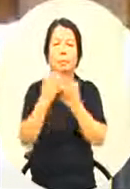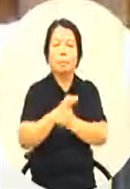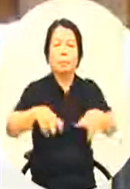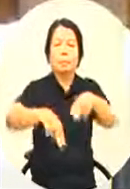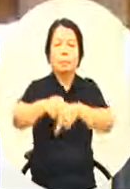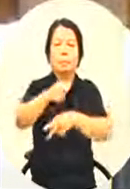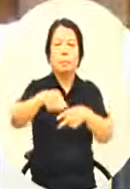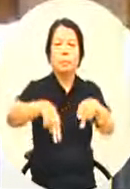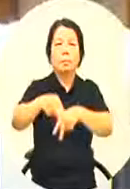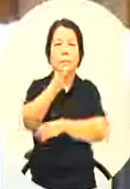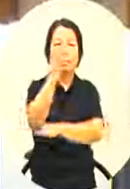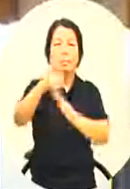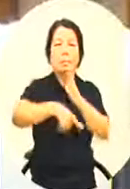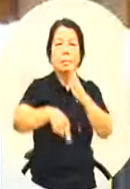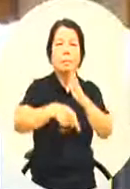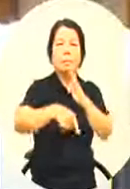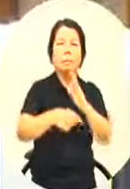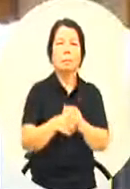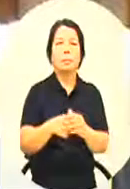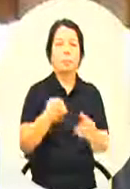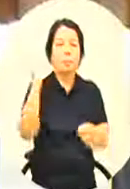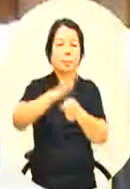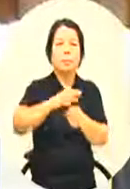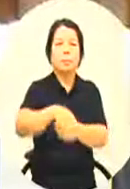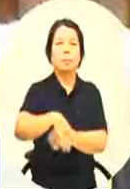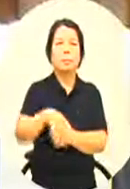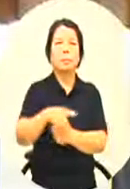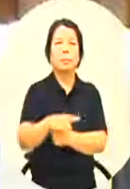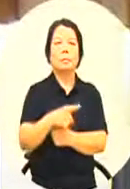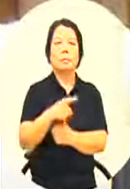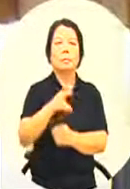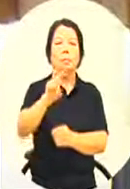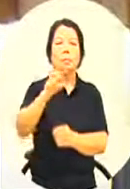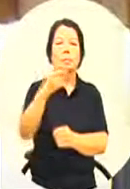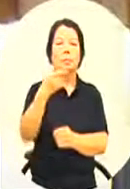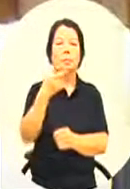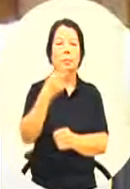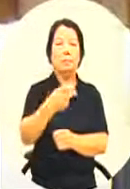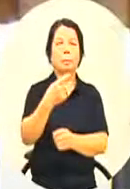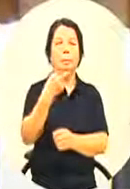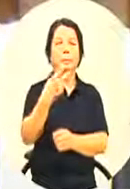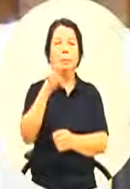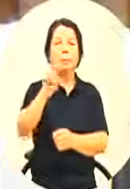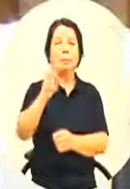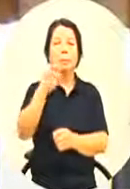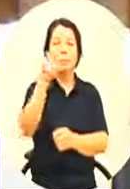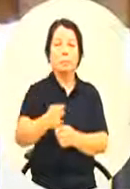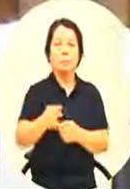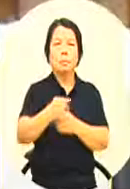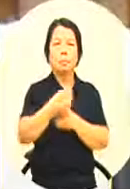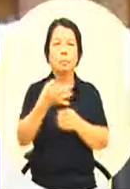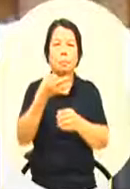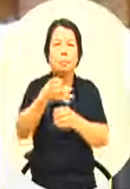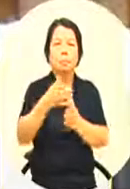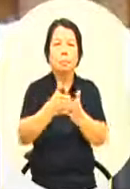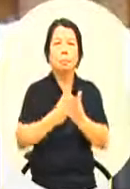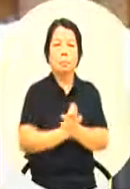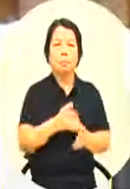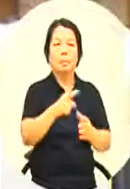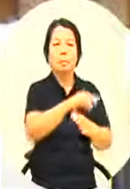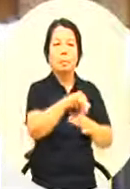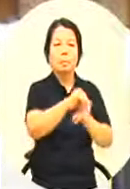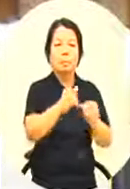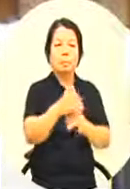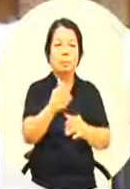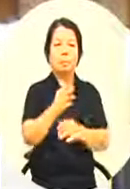核定了一笔42亿的经费这笔经费怎么用我们各地方局处的首长你们怎么去